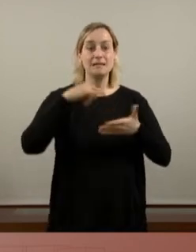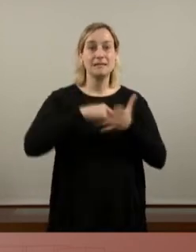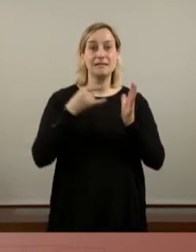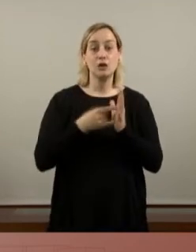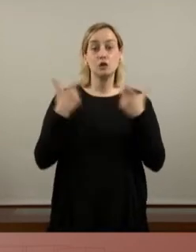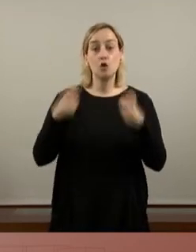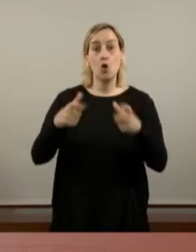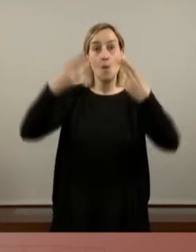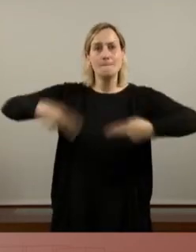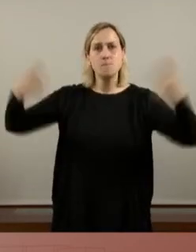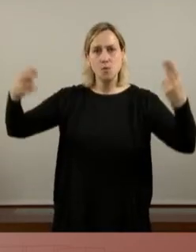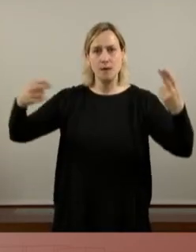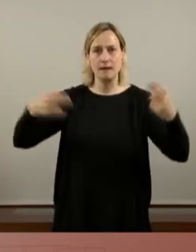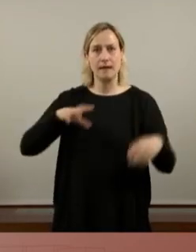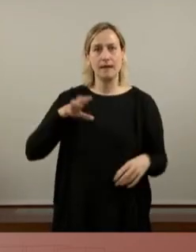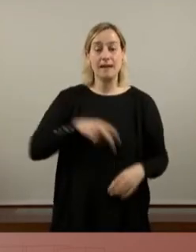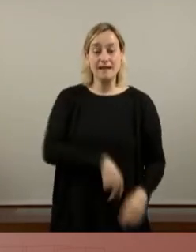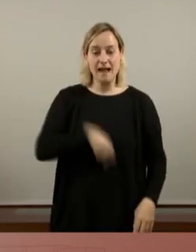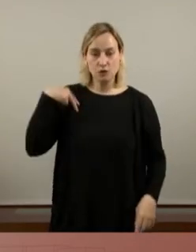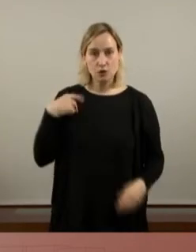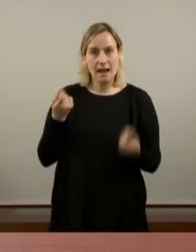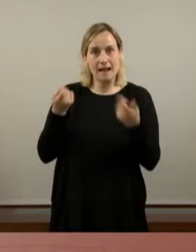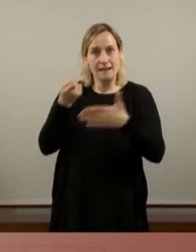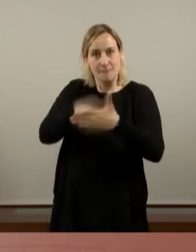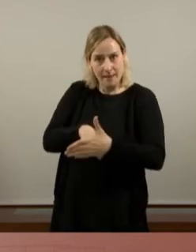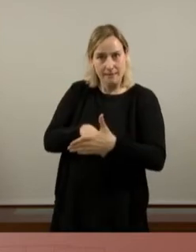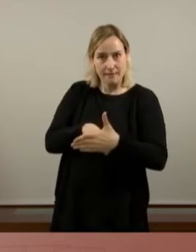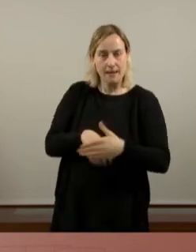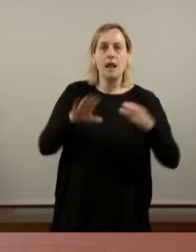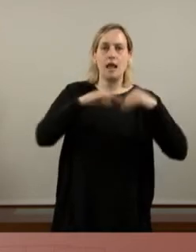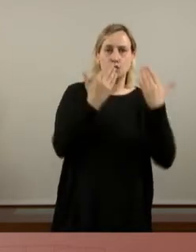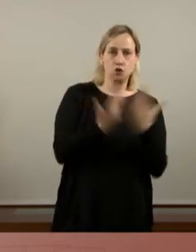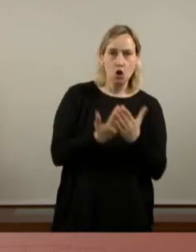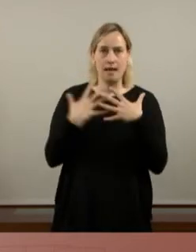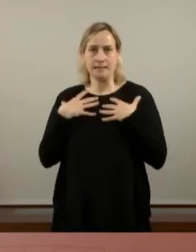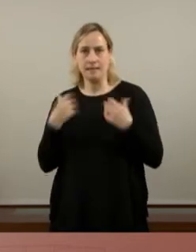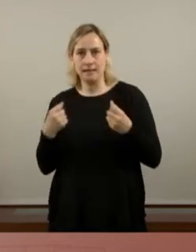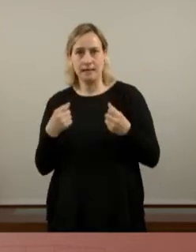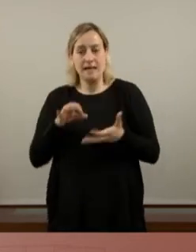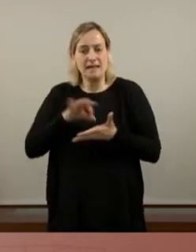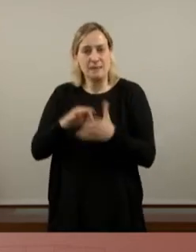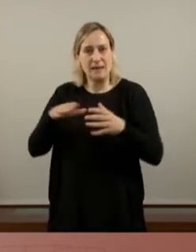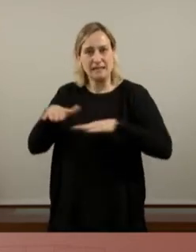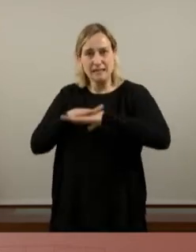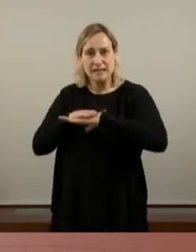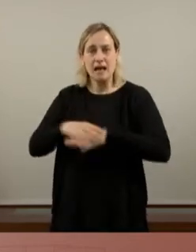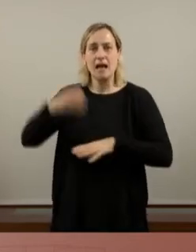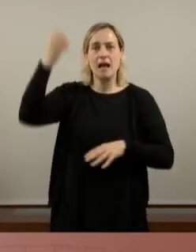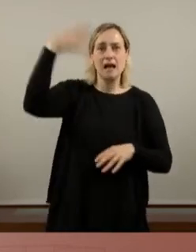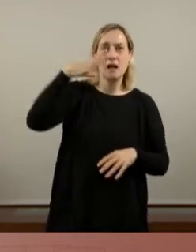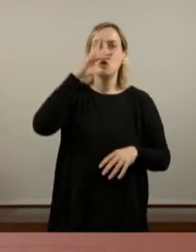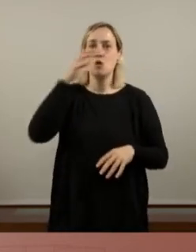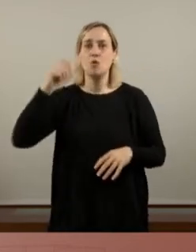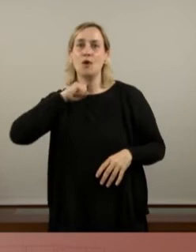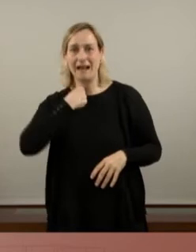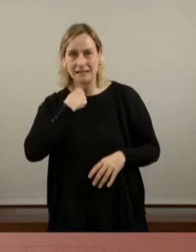nacional que blindi l'escola i la sanitat. Que blindi els serveis essencials com l'aigua, la llum o el gas.